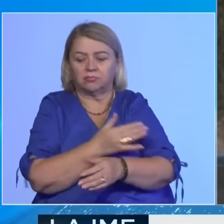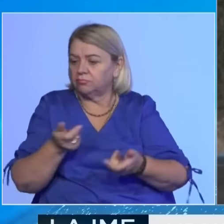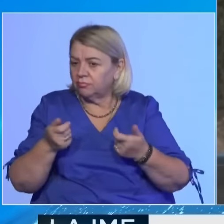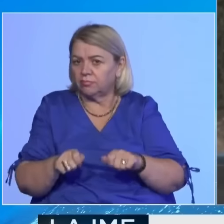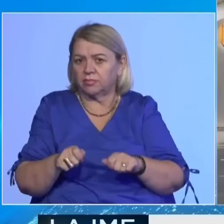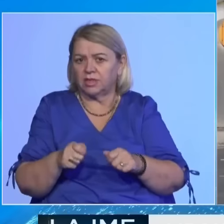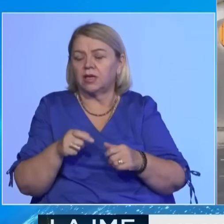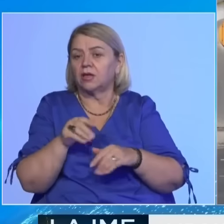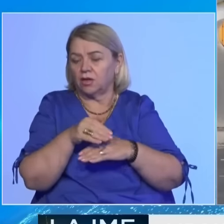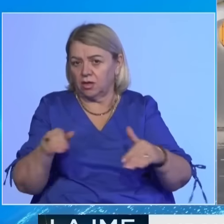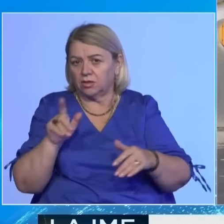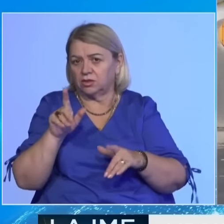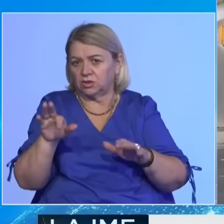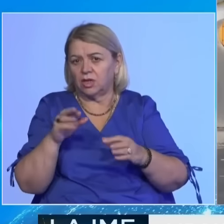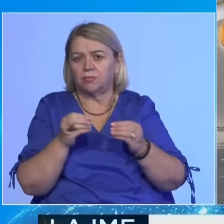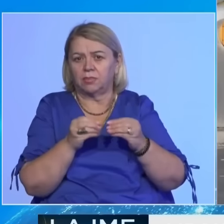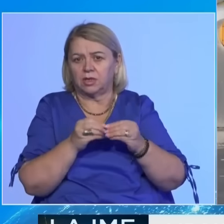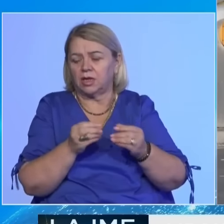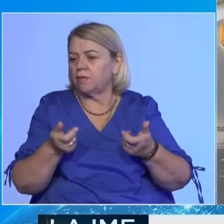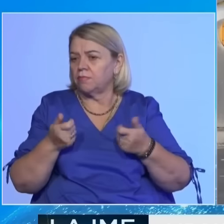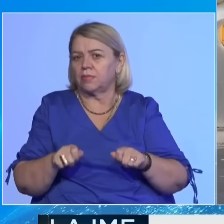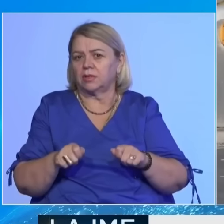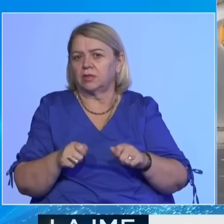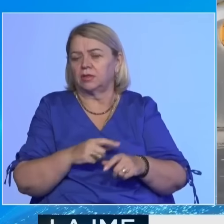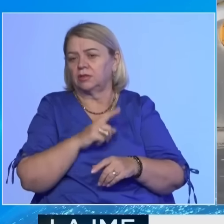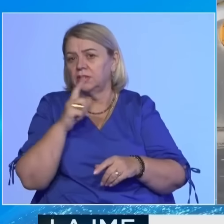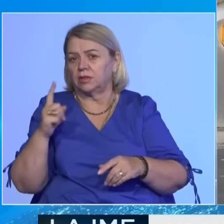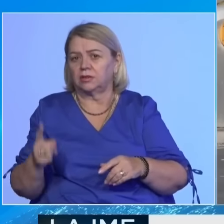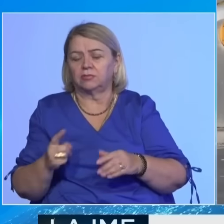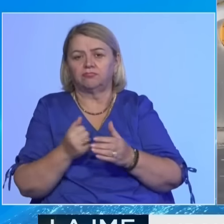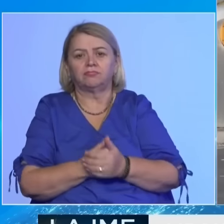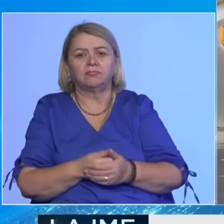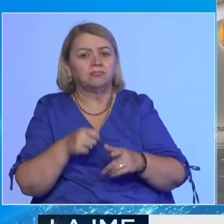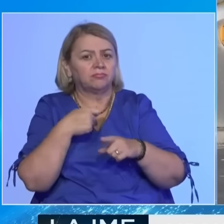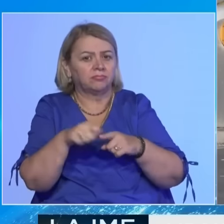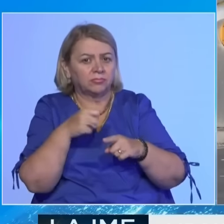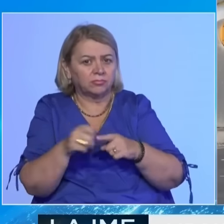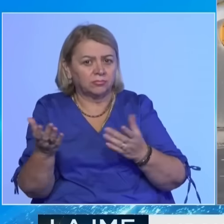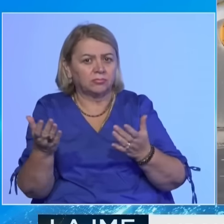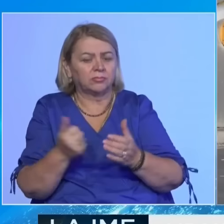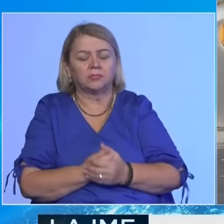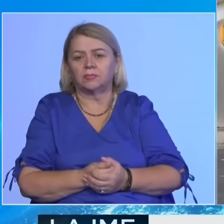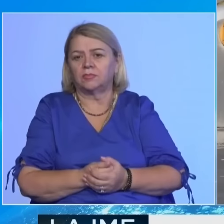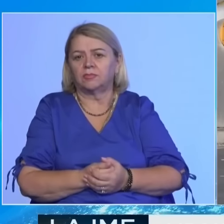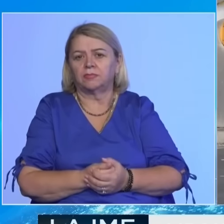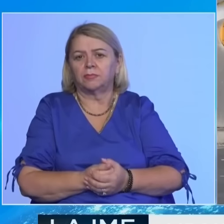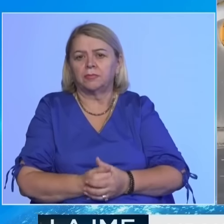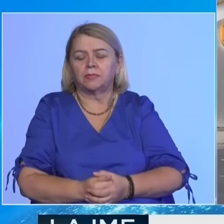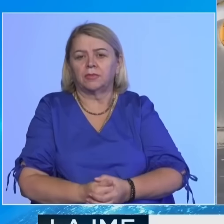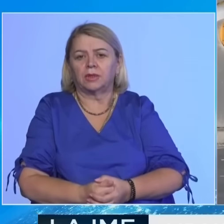edhe kjo pikës i ajo në bërnjak do tjetë mbyllur dheri në ndalimin e veprimeve të tila selektive e fashiste.